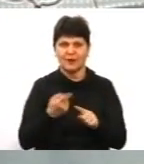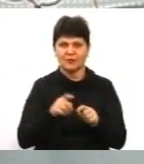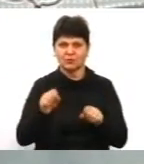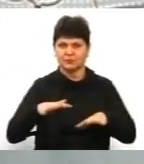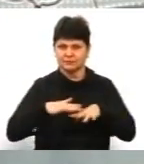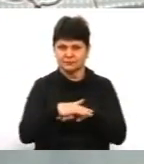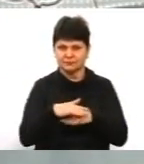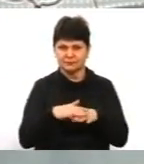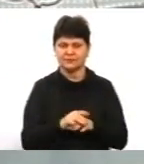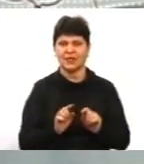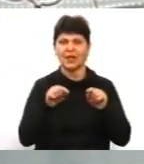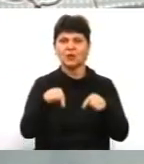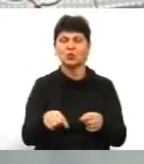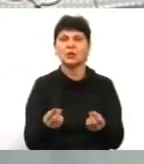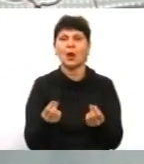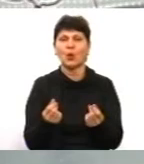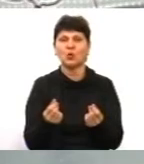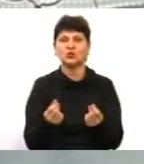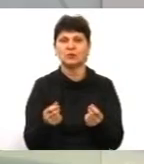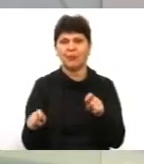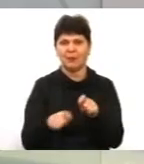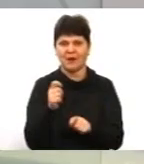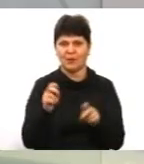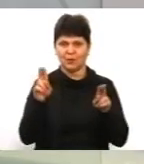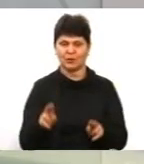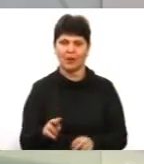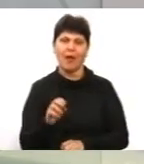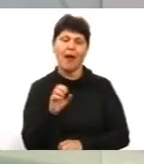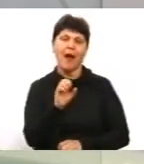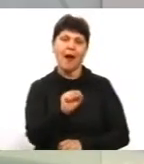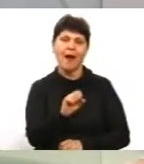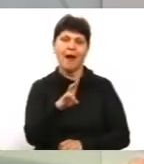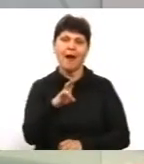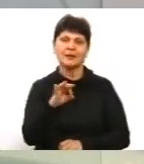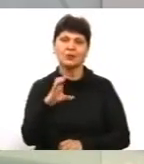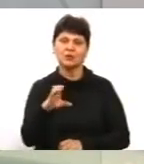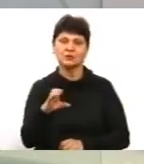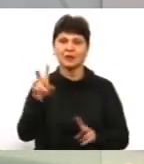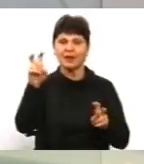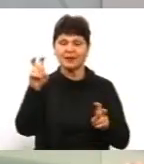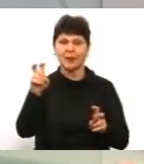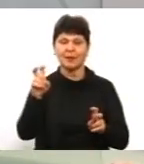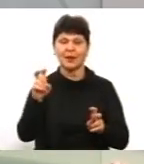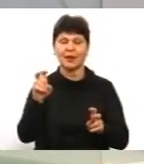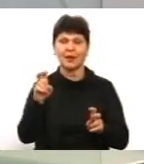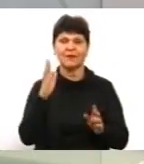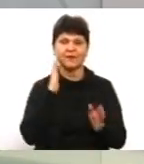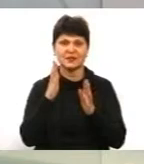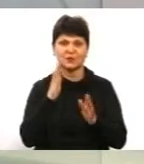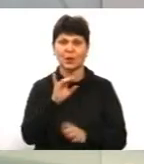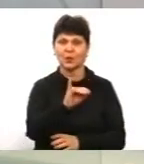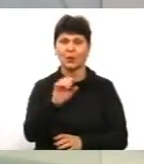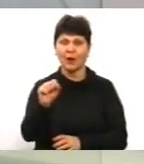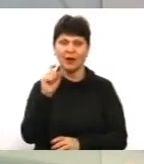надходженнями коштів за дане право порушення. Анонс теми ефіру сьогодні на сторінці у фейсбук телеканалу «ЮА Вінниця» містить